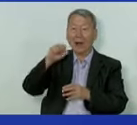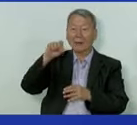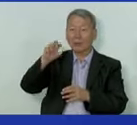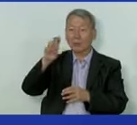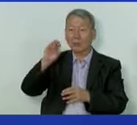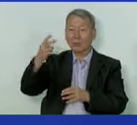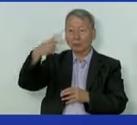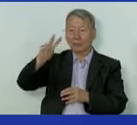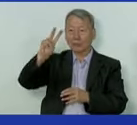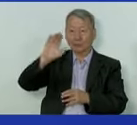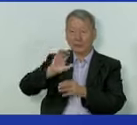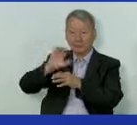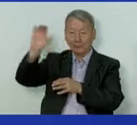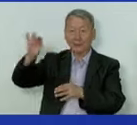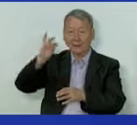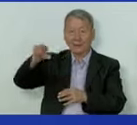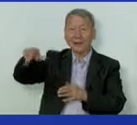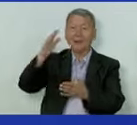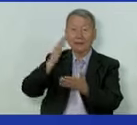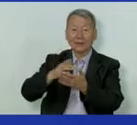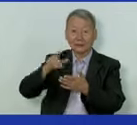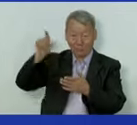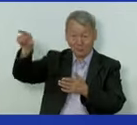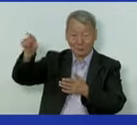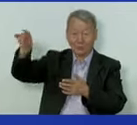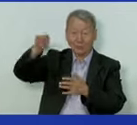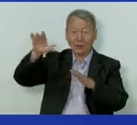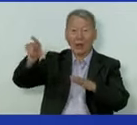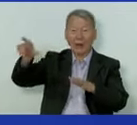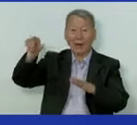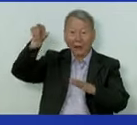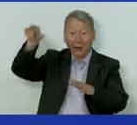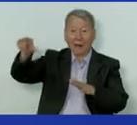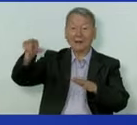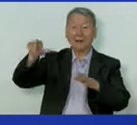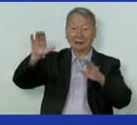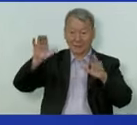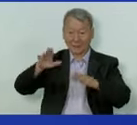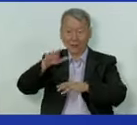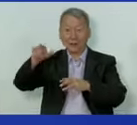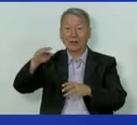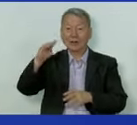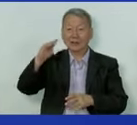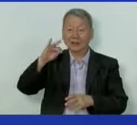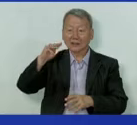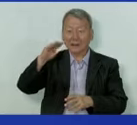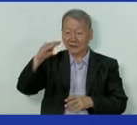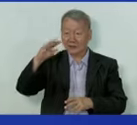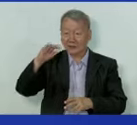22 штуки. И, конечно, там есть особенность, что обеспечивается жидким